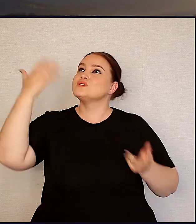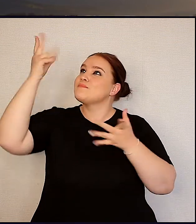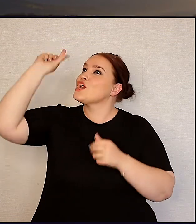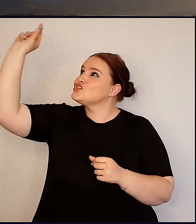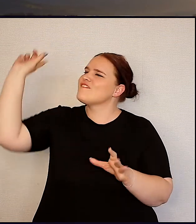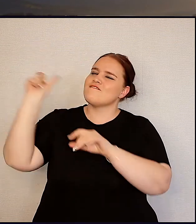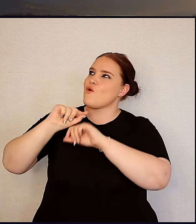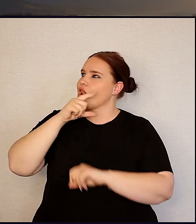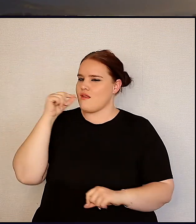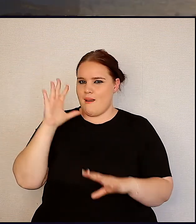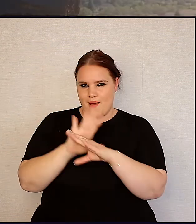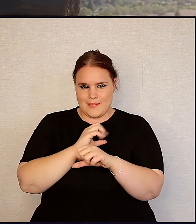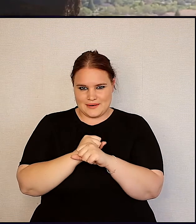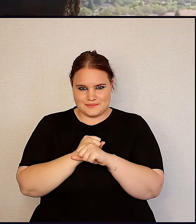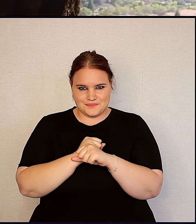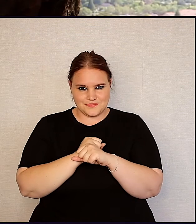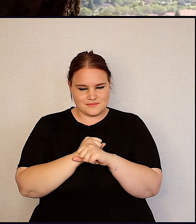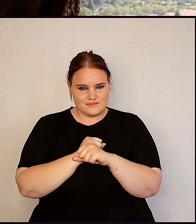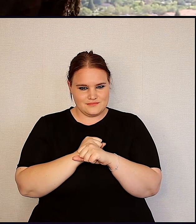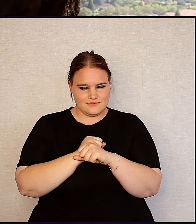sprysie in Jesus' wonderlijke naam, Amen,